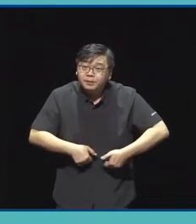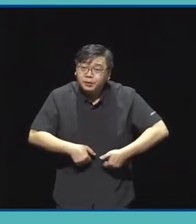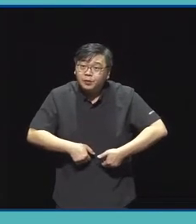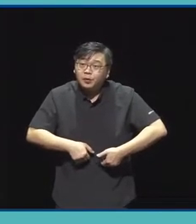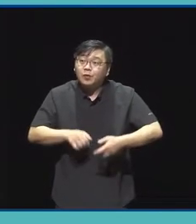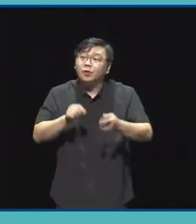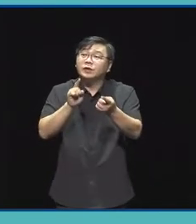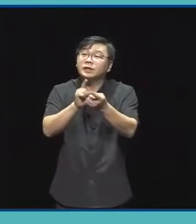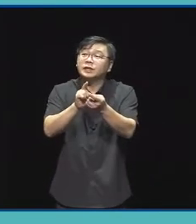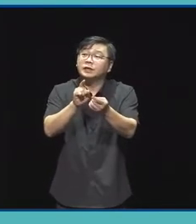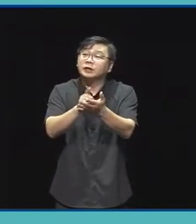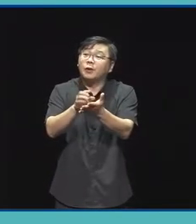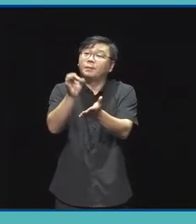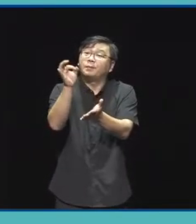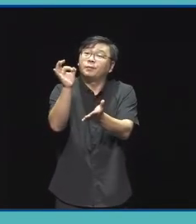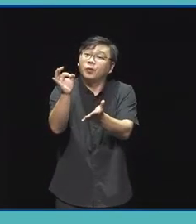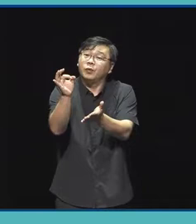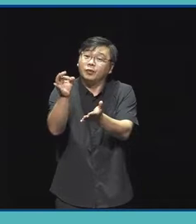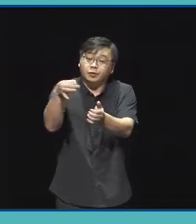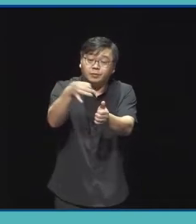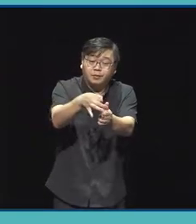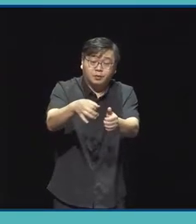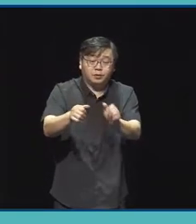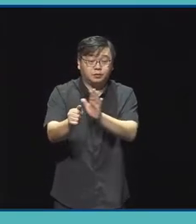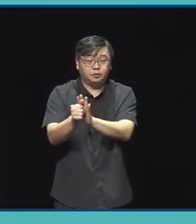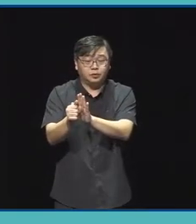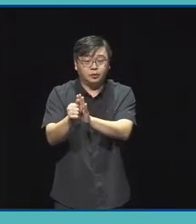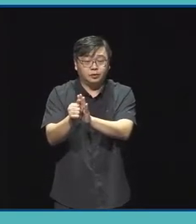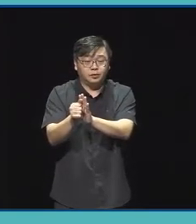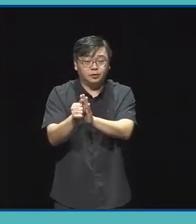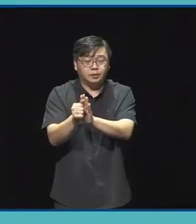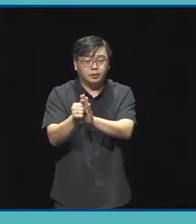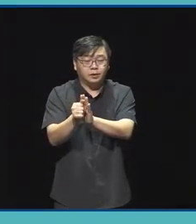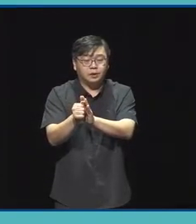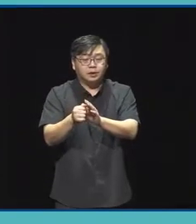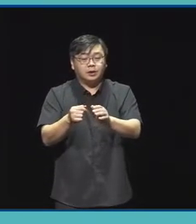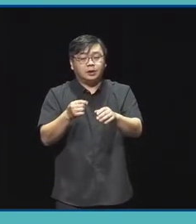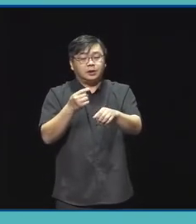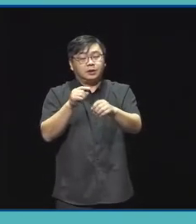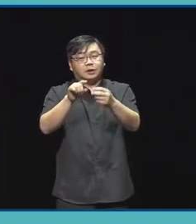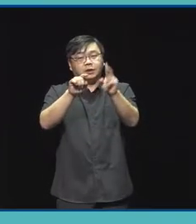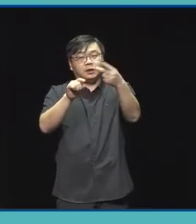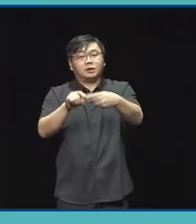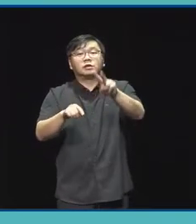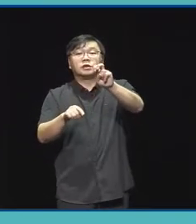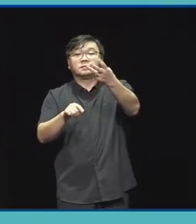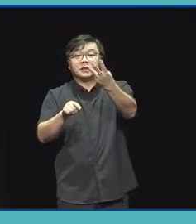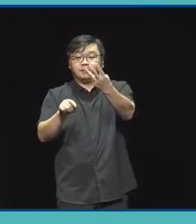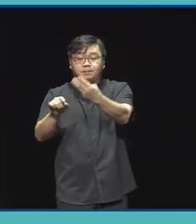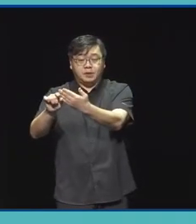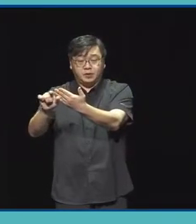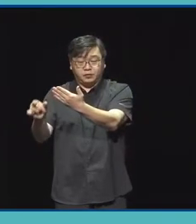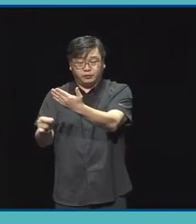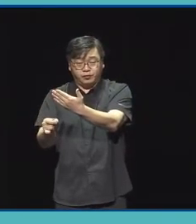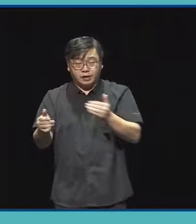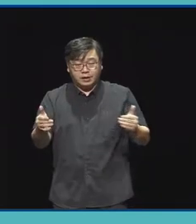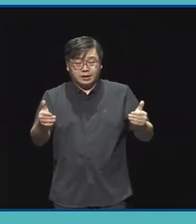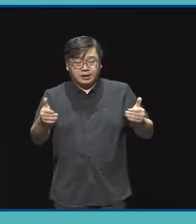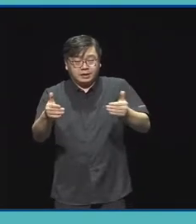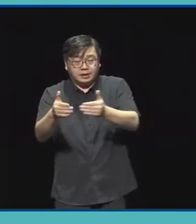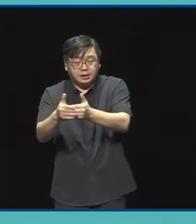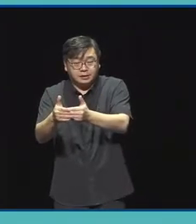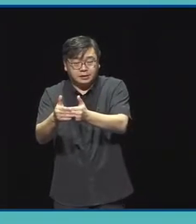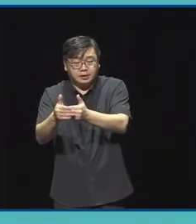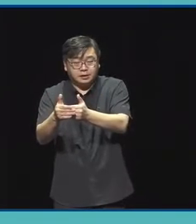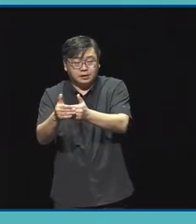선정 결과가 발표되고 내년 19월까지 사업을 수행할 기간이고요 내년 10월부터는 단계별 지원의